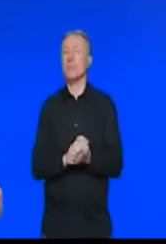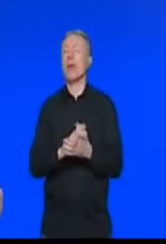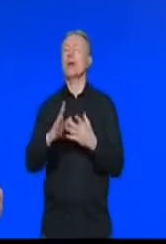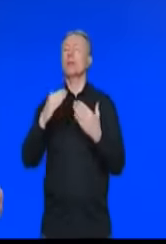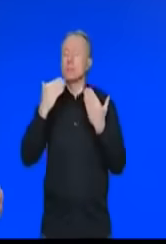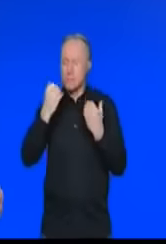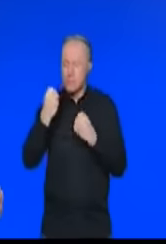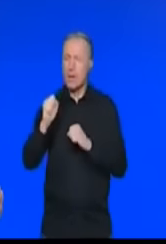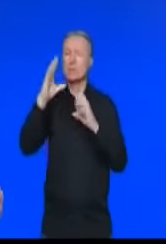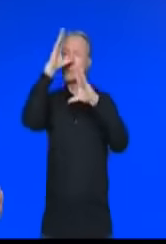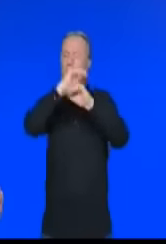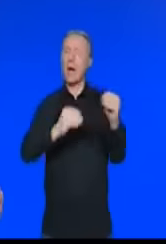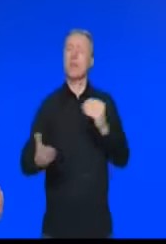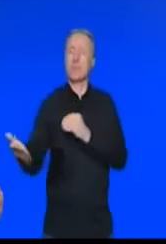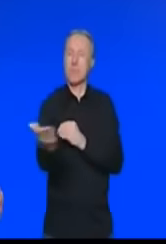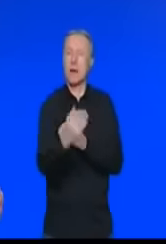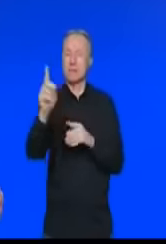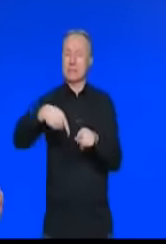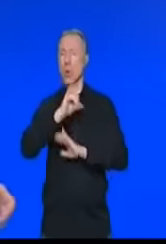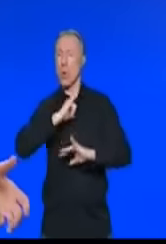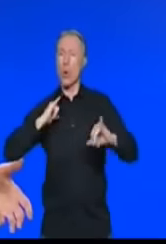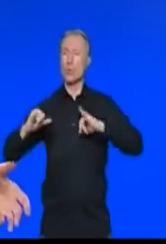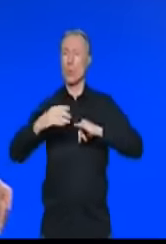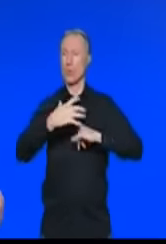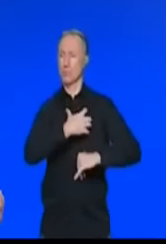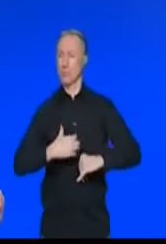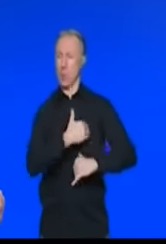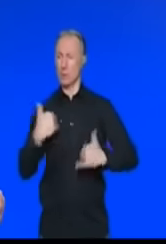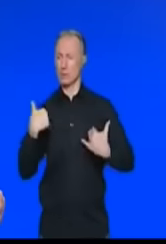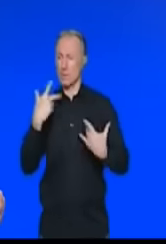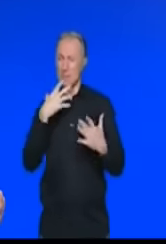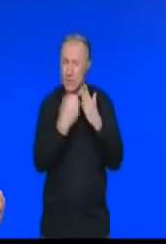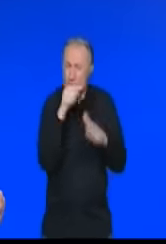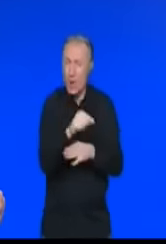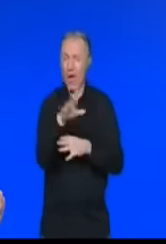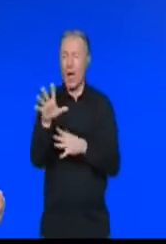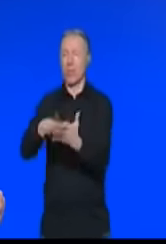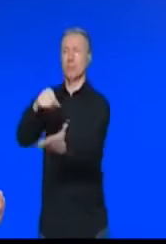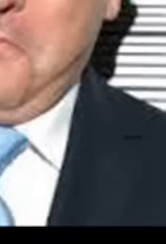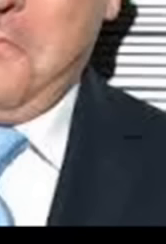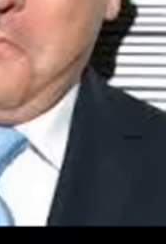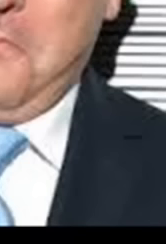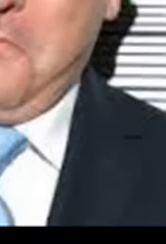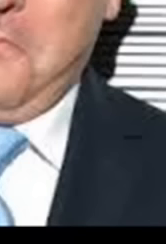Moim celem na najbliższą kadencję na cztery lata jest zburzyć tą gospodarkę i zaczynać wszystko od nowa.